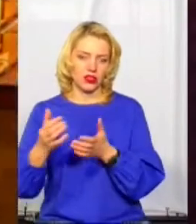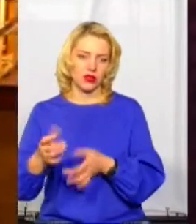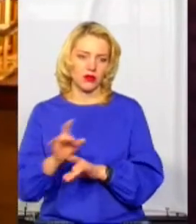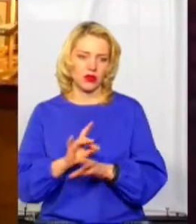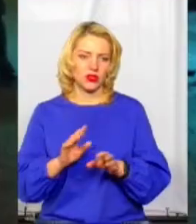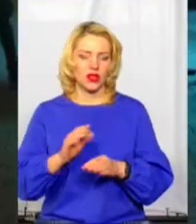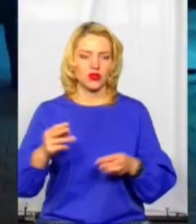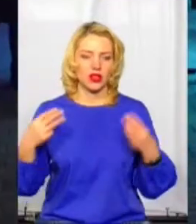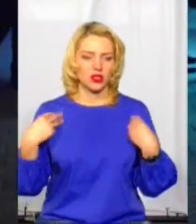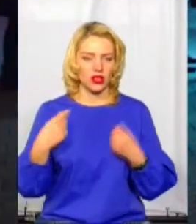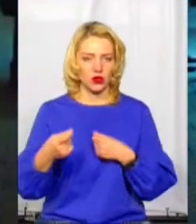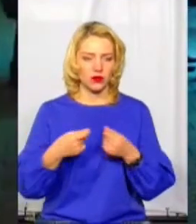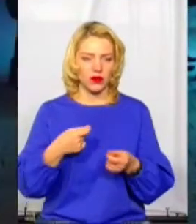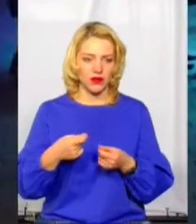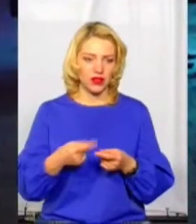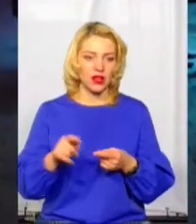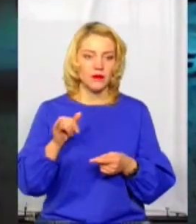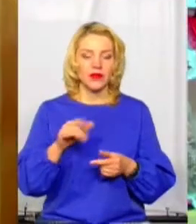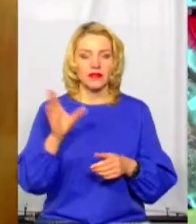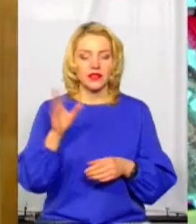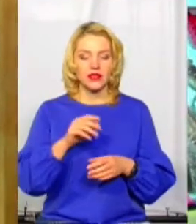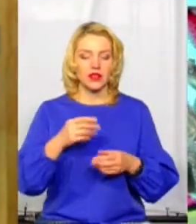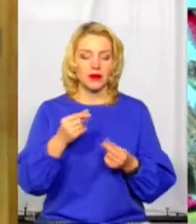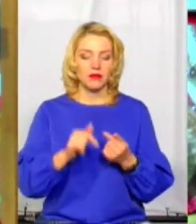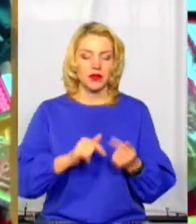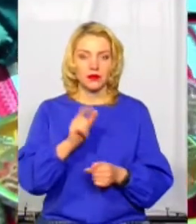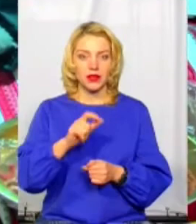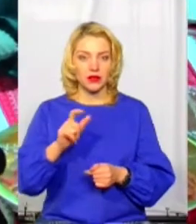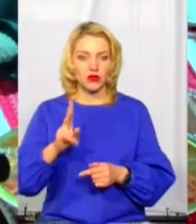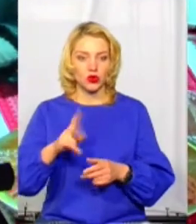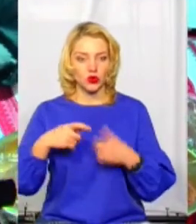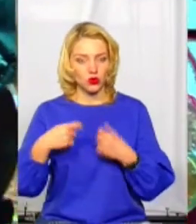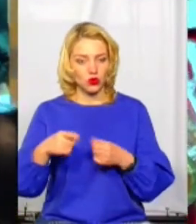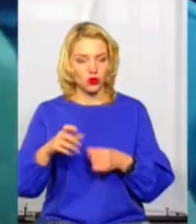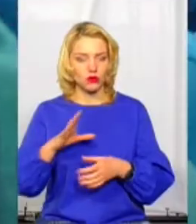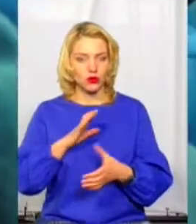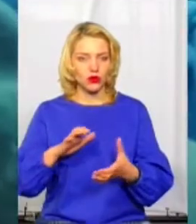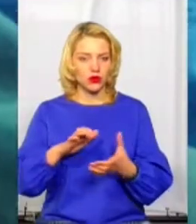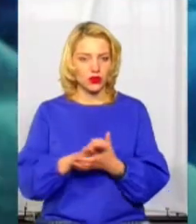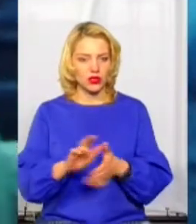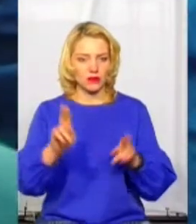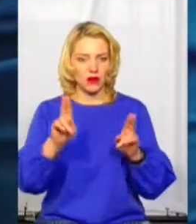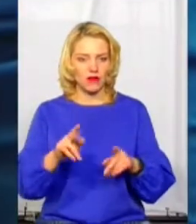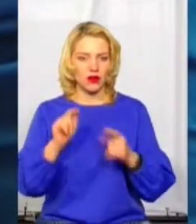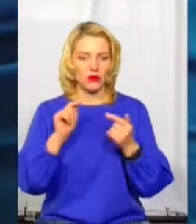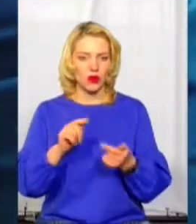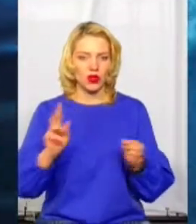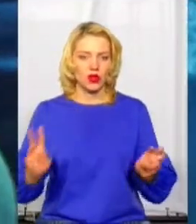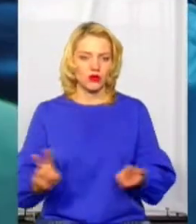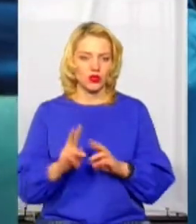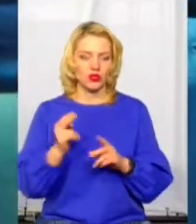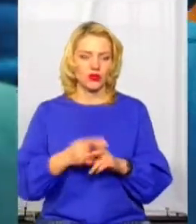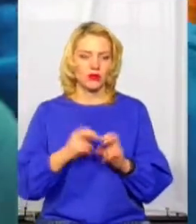Світлана Гаврлюб. Та додає, усі підприємці, які торгують на ярмарку, були ознайомлені з правилами протипожежної безпеки,